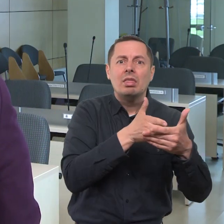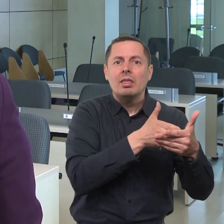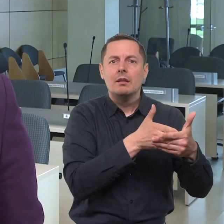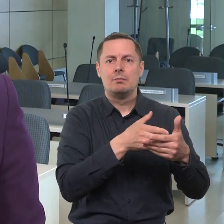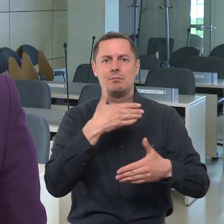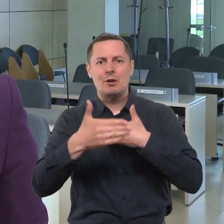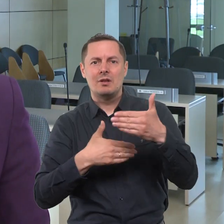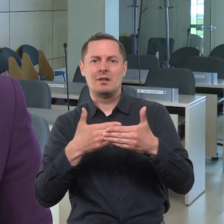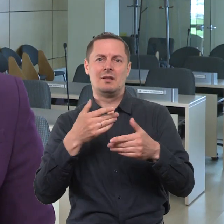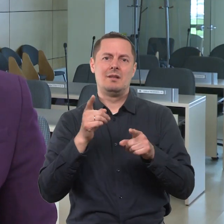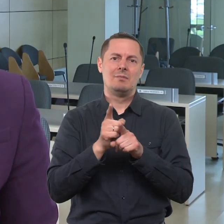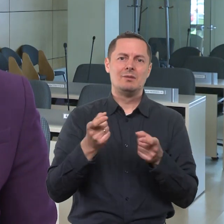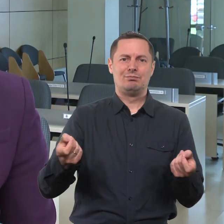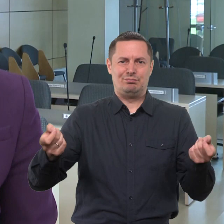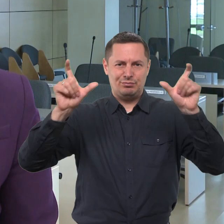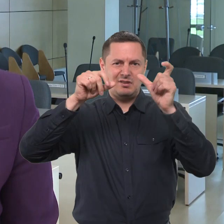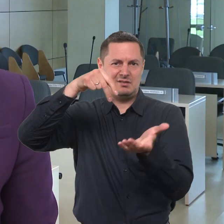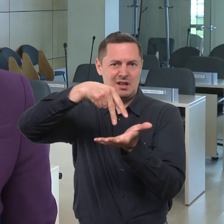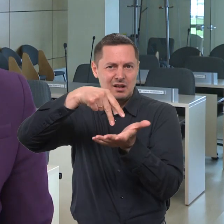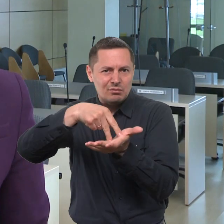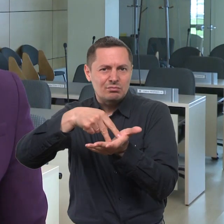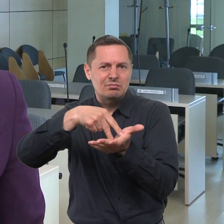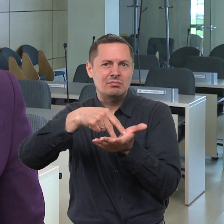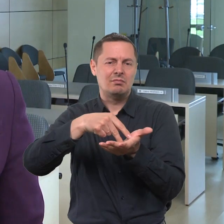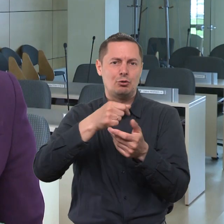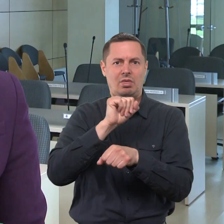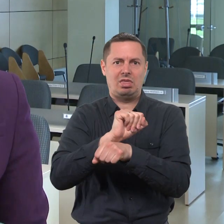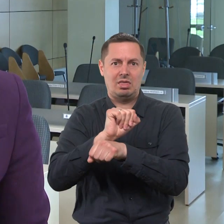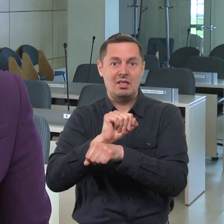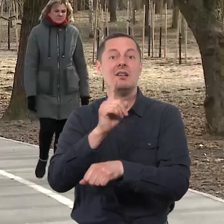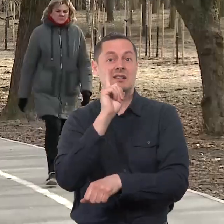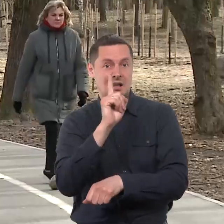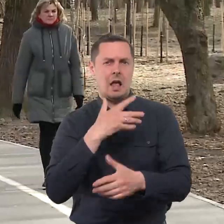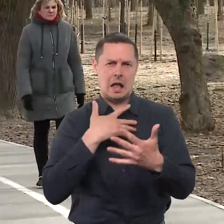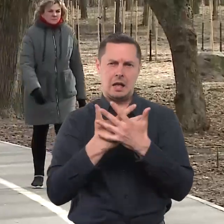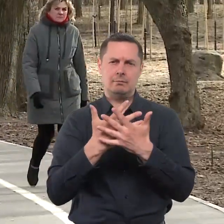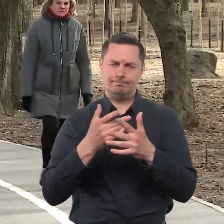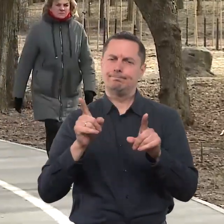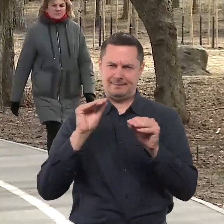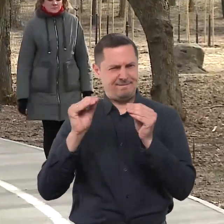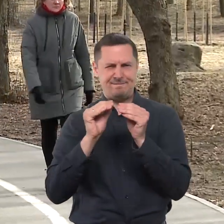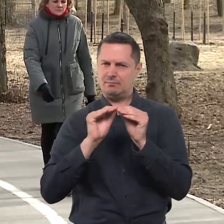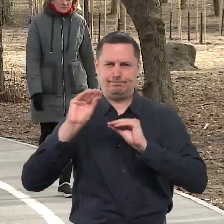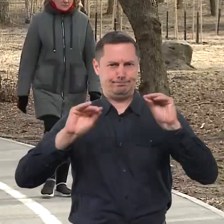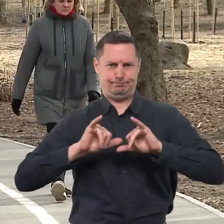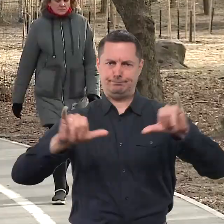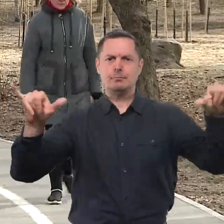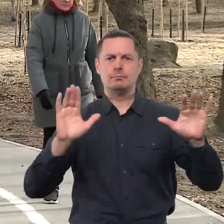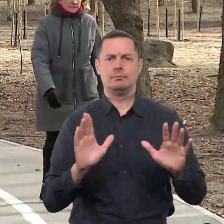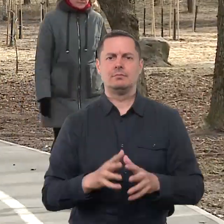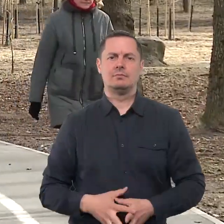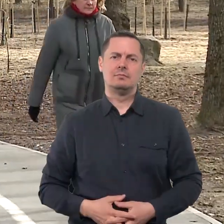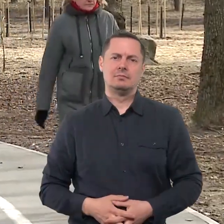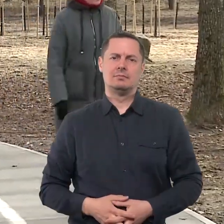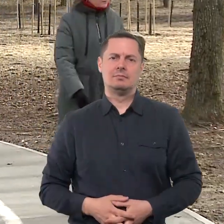tos rinkos sąlygos pasikeitimas. Bet iš principo kamerų plėtra yra vykdoma nuolat. Vykdant visų stebėjimo kamerų plėtra labai